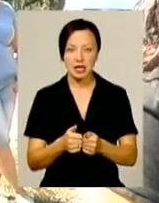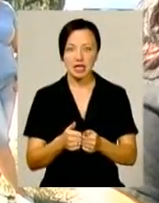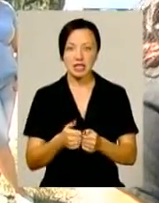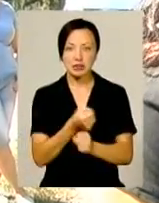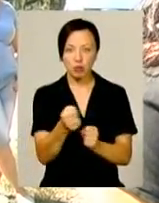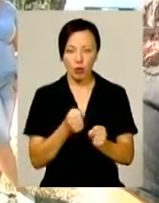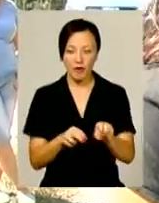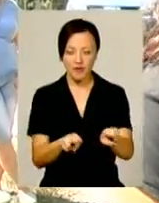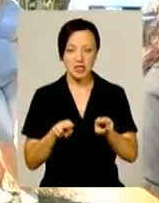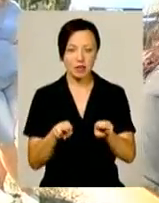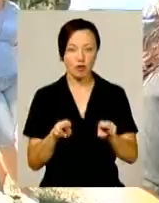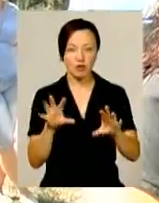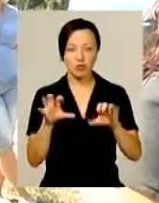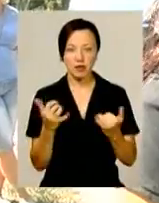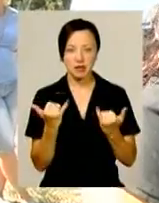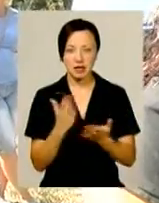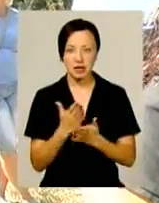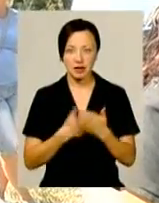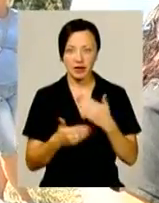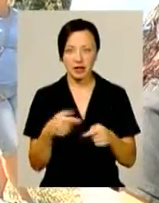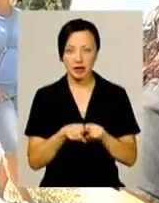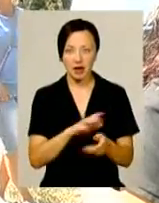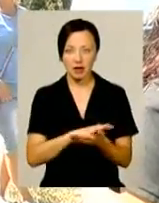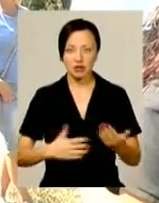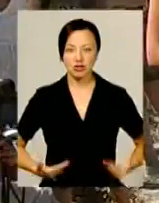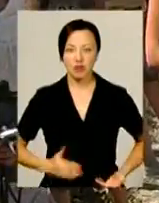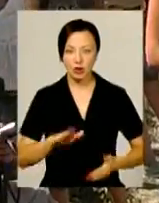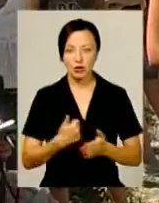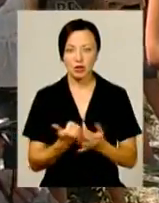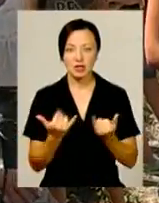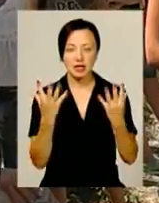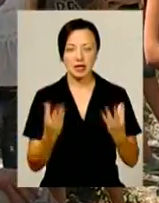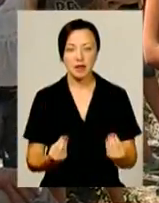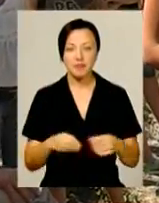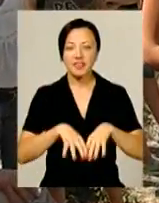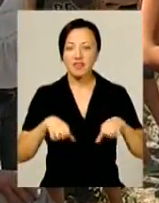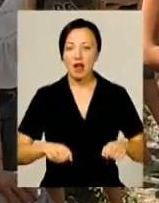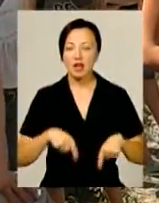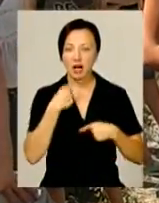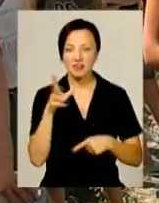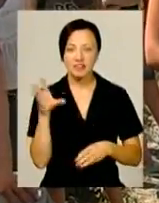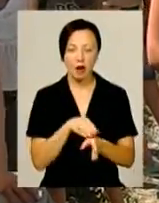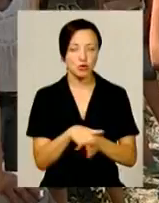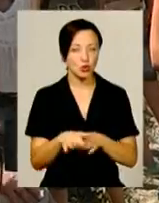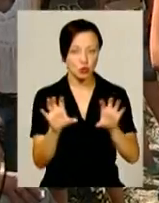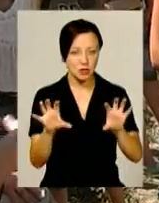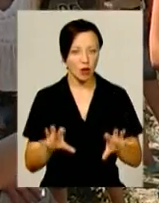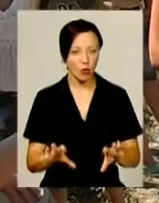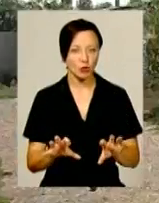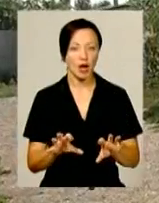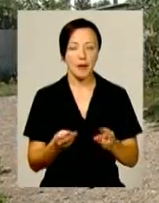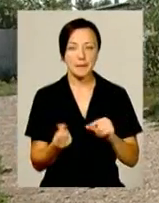відстрілювалася собака, яка на даний момент є інвалідом і так і живе по цей день тут. Посадовці запевняють, все абсолютно законно. Кажуть,